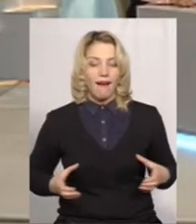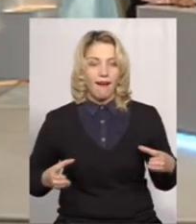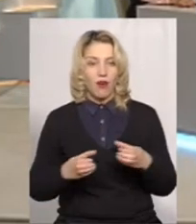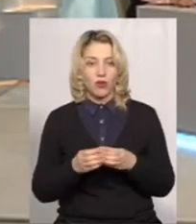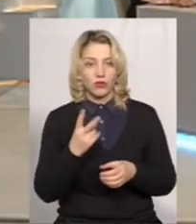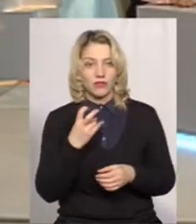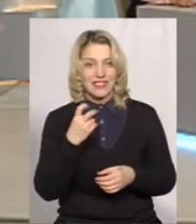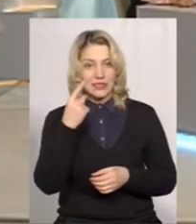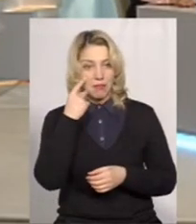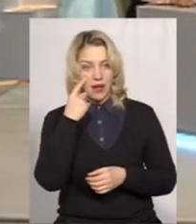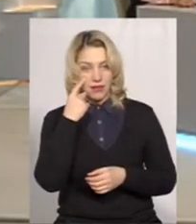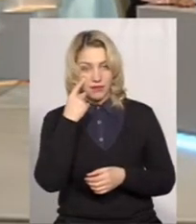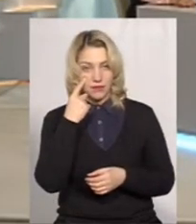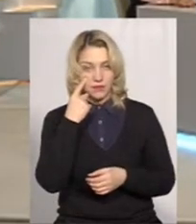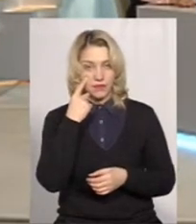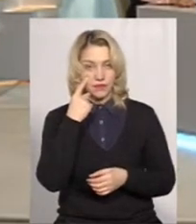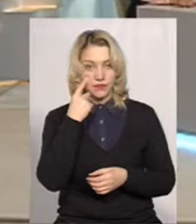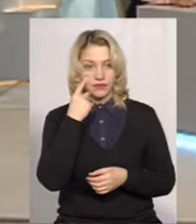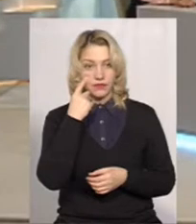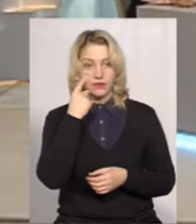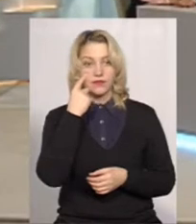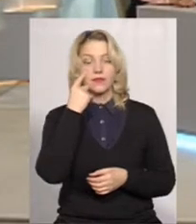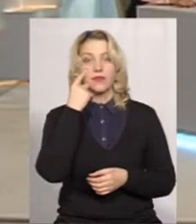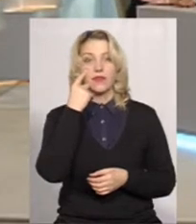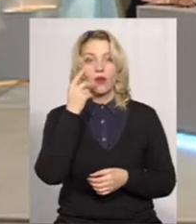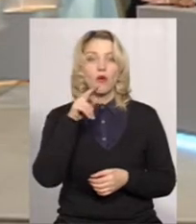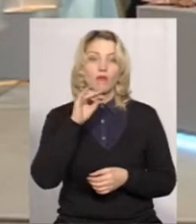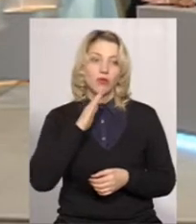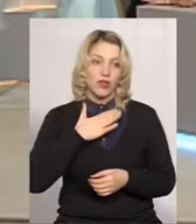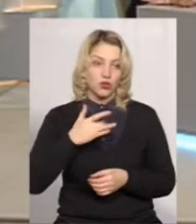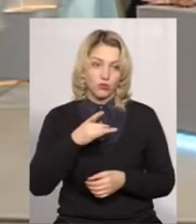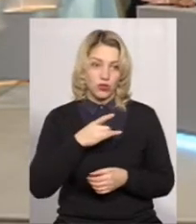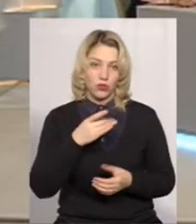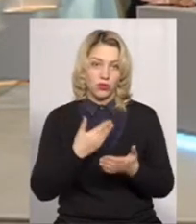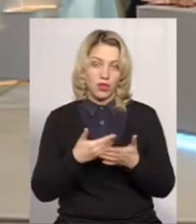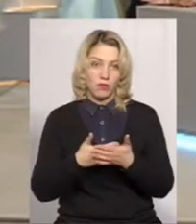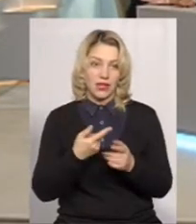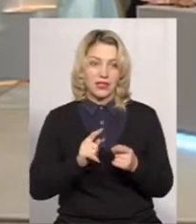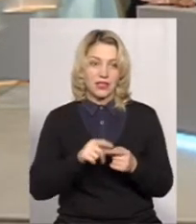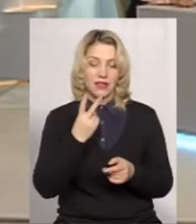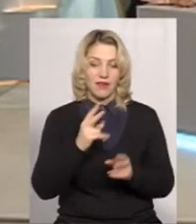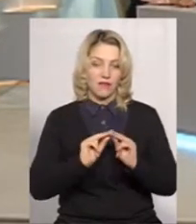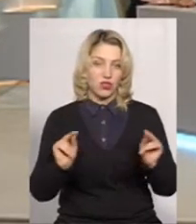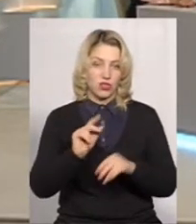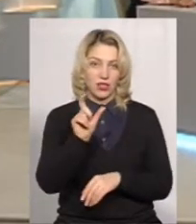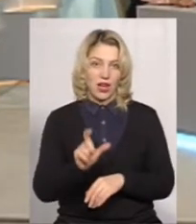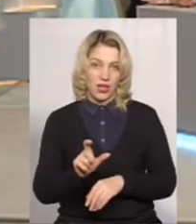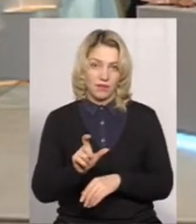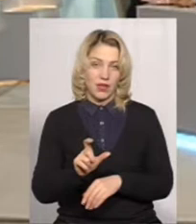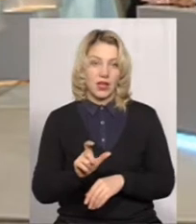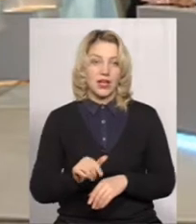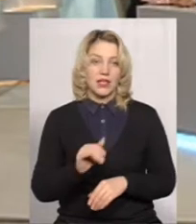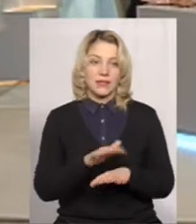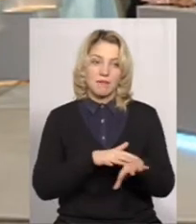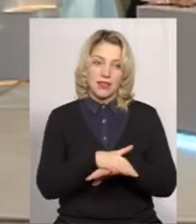-бальників. От по нашому регіону, наприклад, це два вчителя з